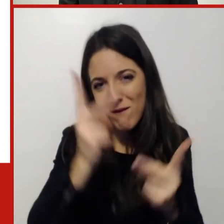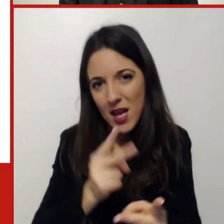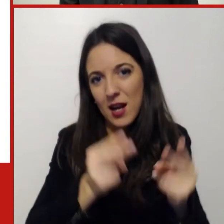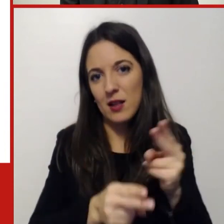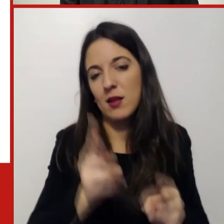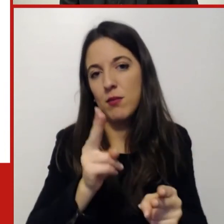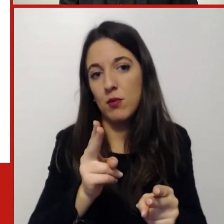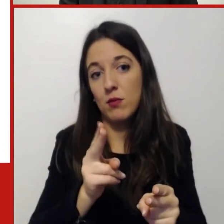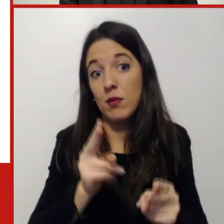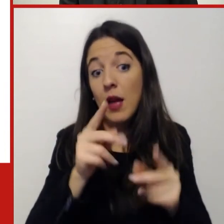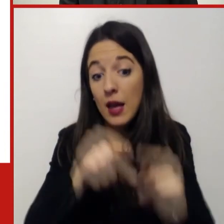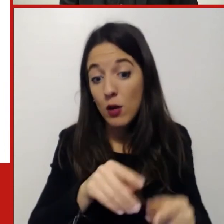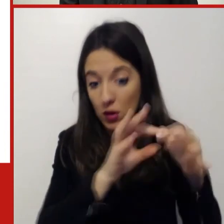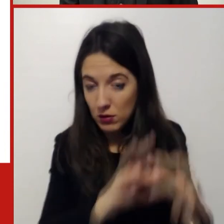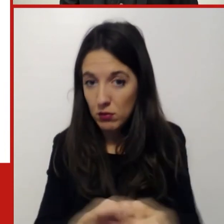nostre città